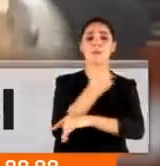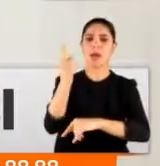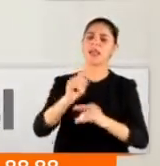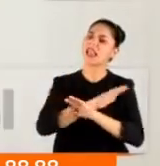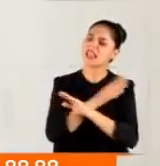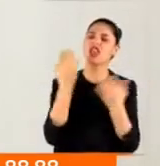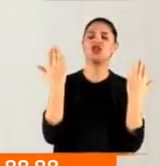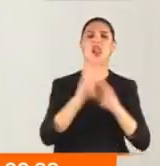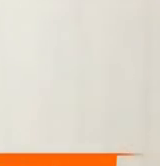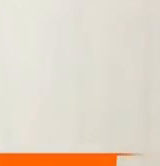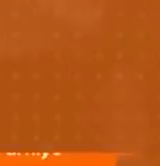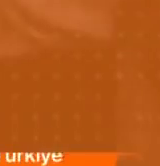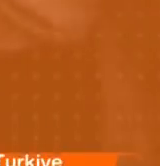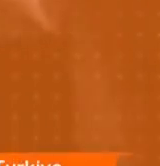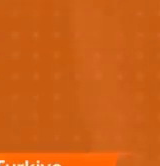izniyle bitecek.